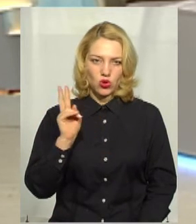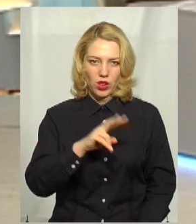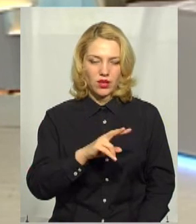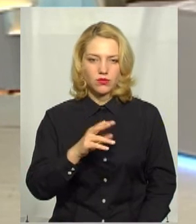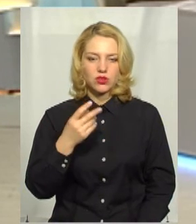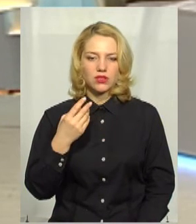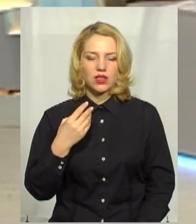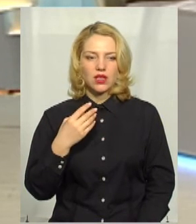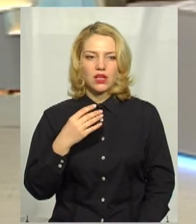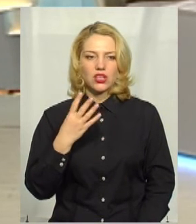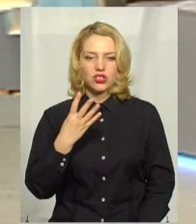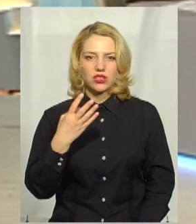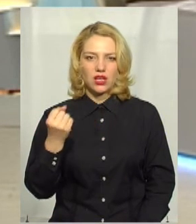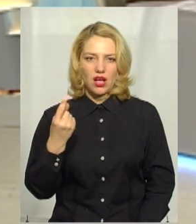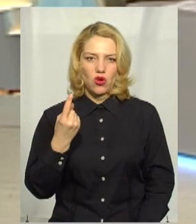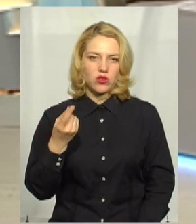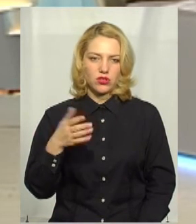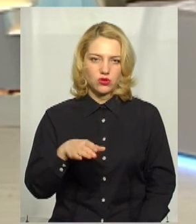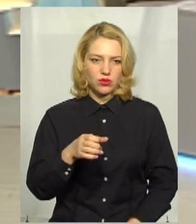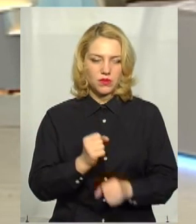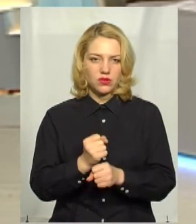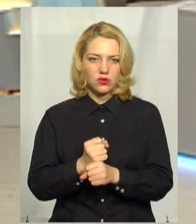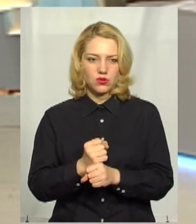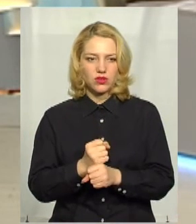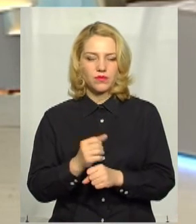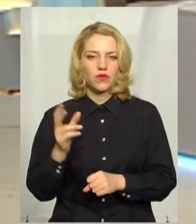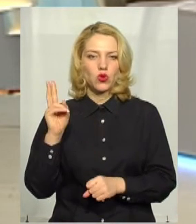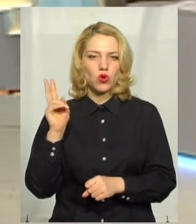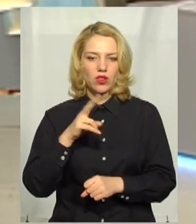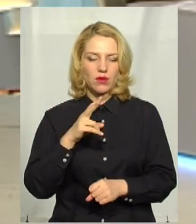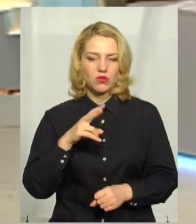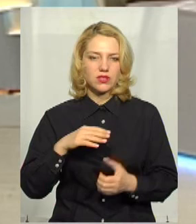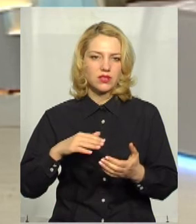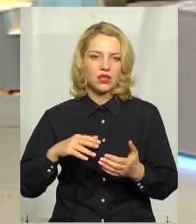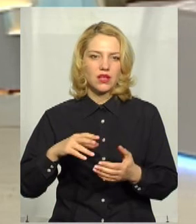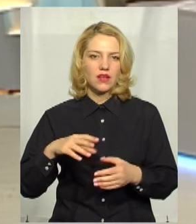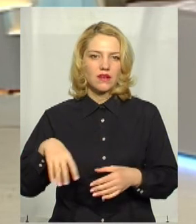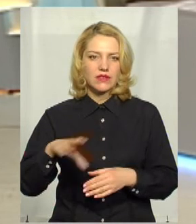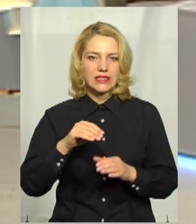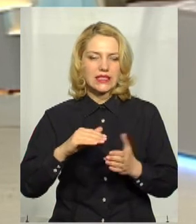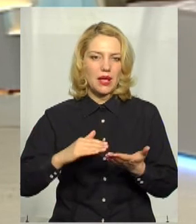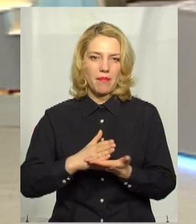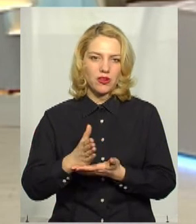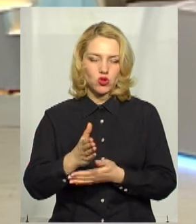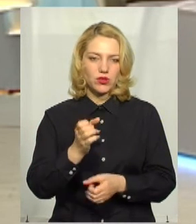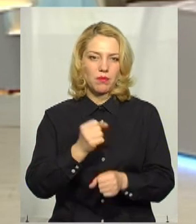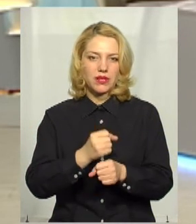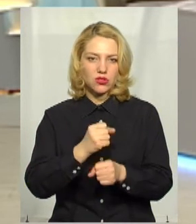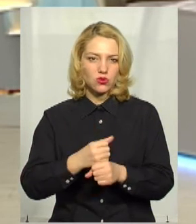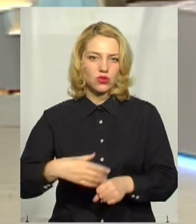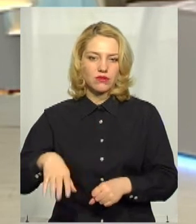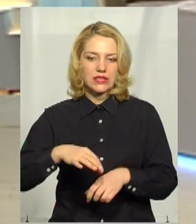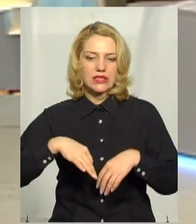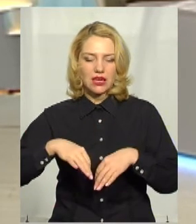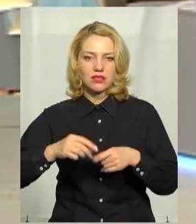сьогоднішній день працює на четвертому А маршруті. Всі тролейбусні маршрути, всі працюють, всі